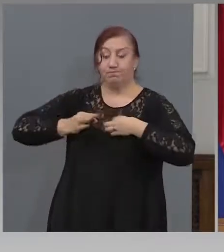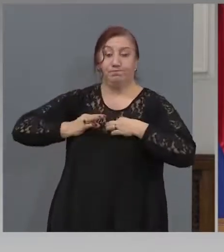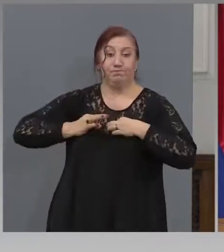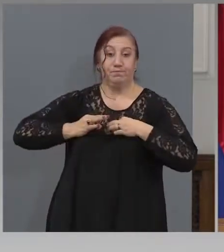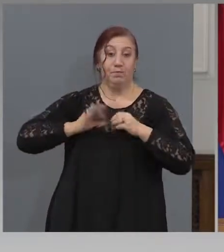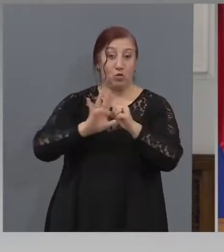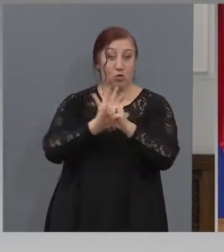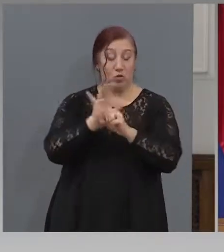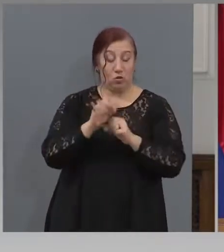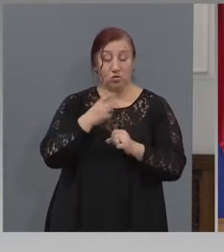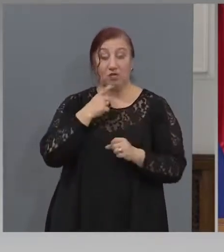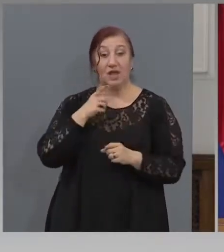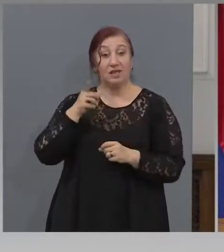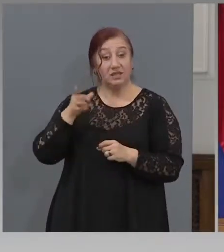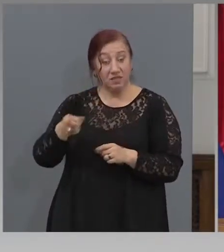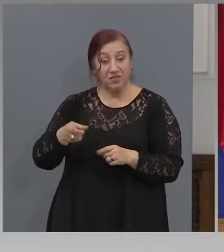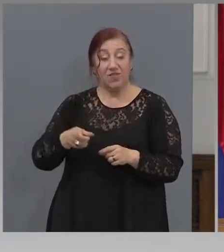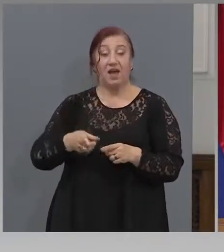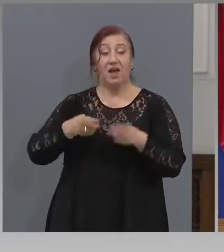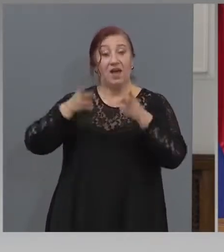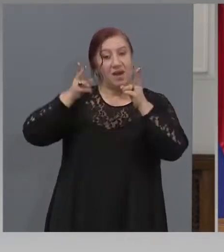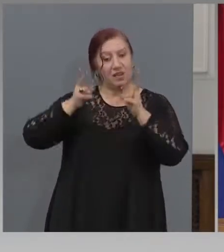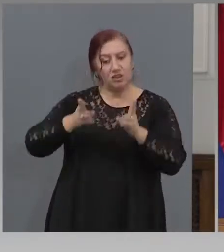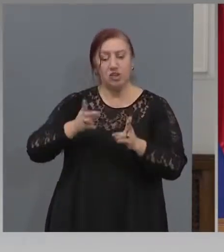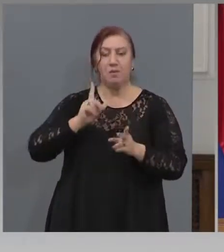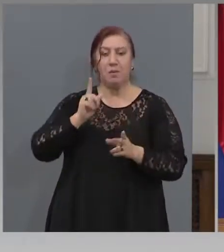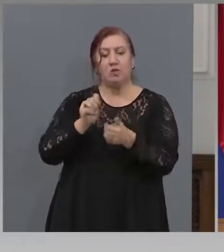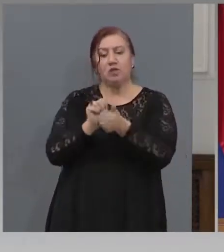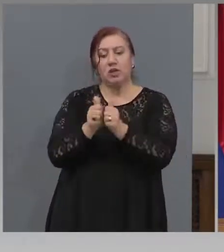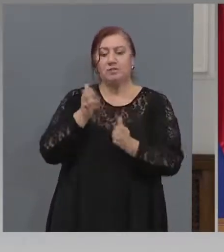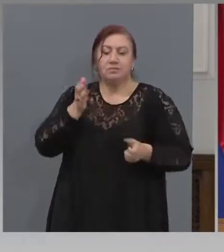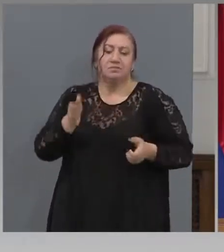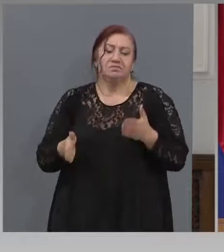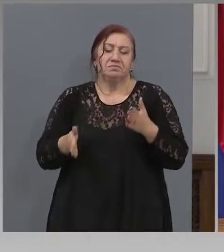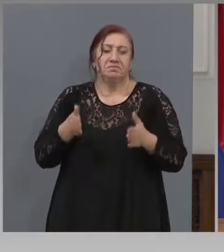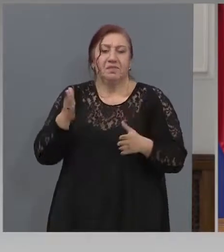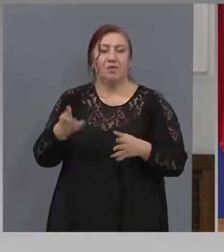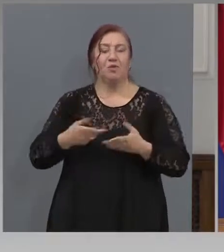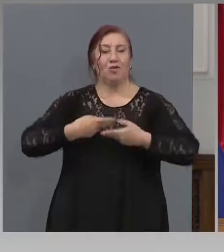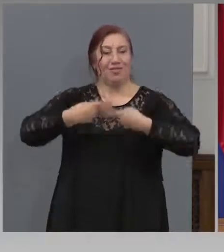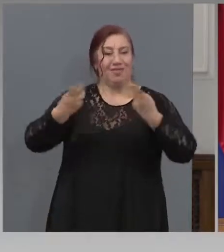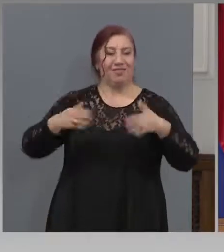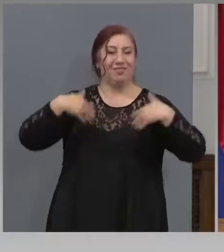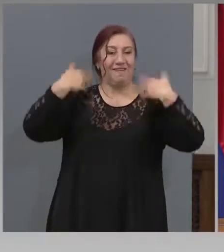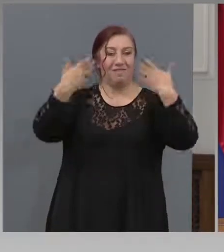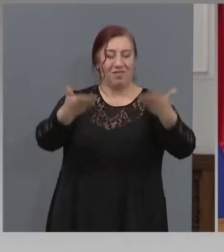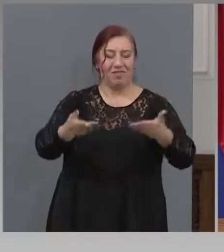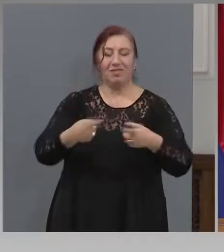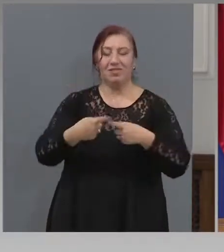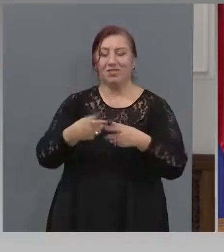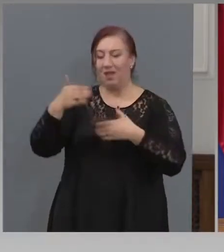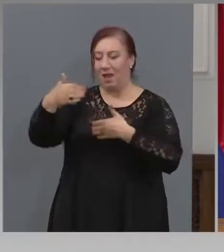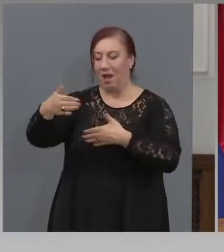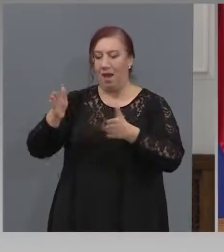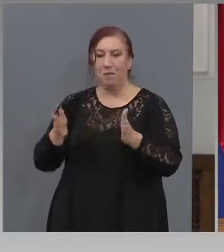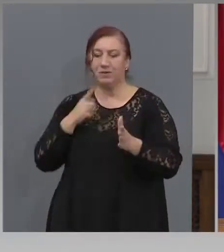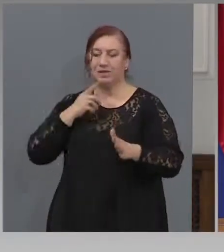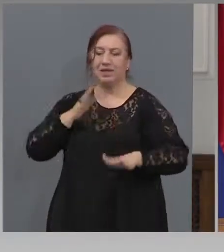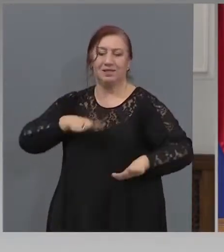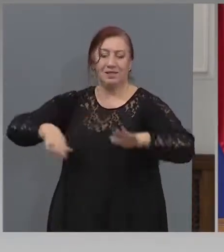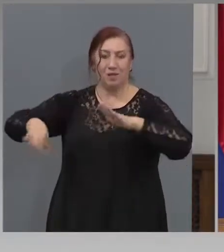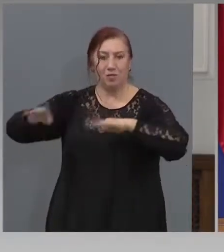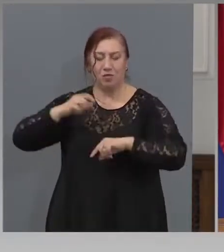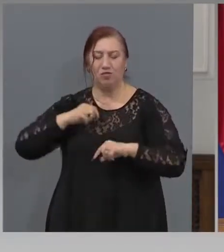си позволихме да разрешиме спорта на открито, пловните басейни, разходката в парка, разходката в